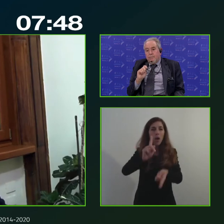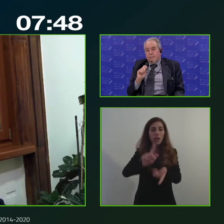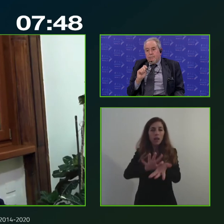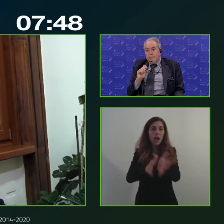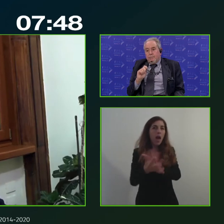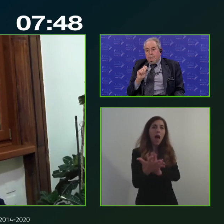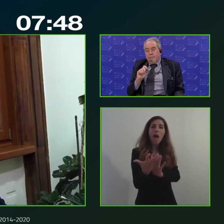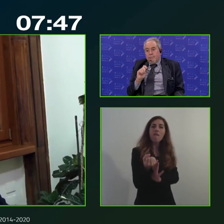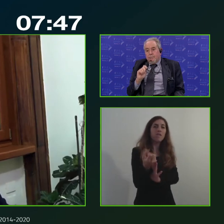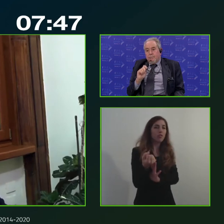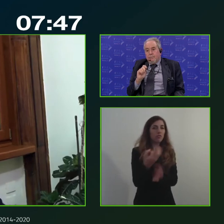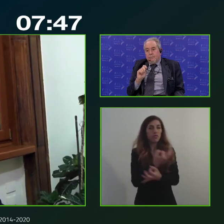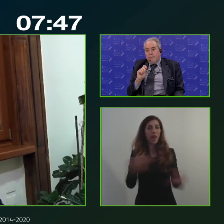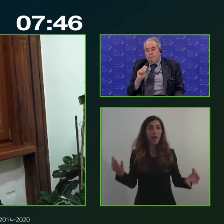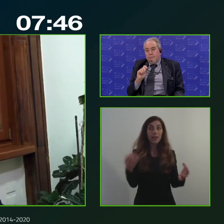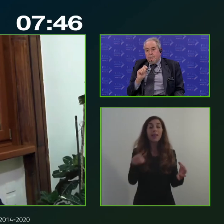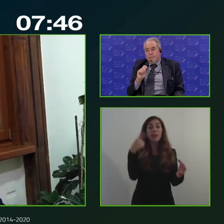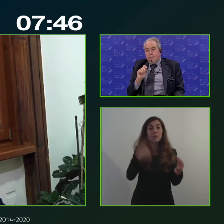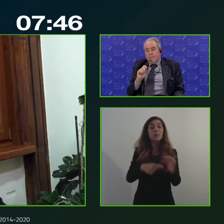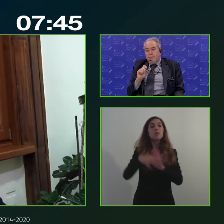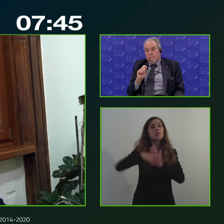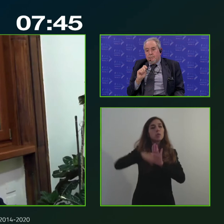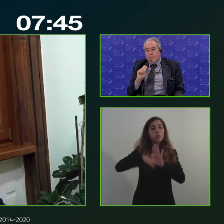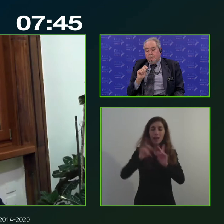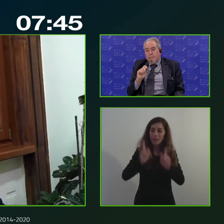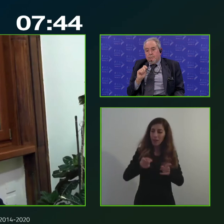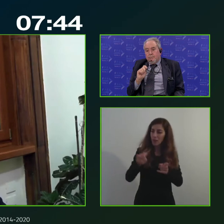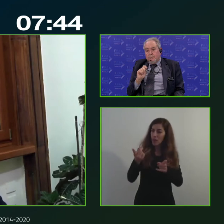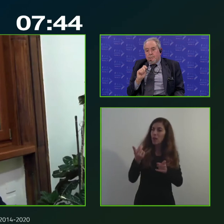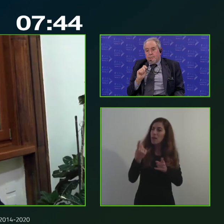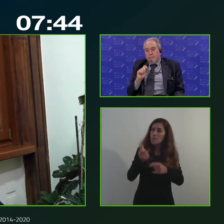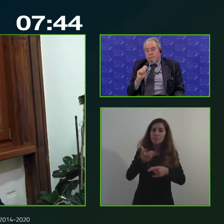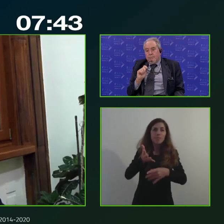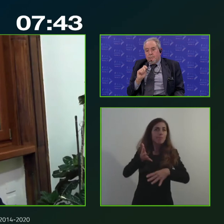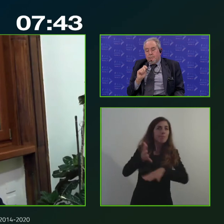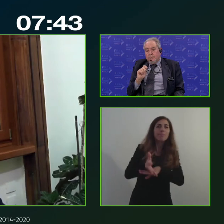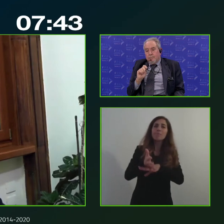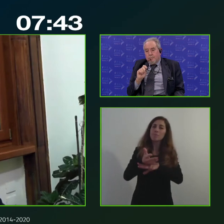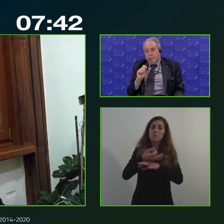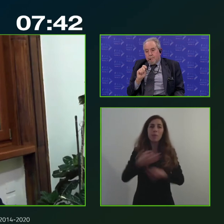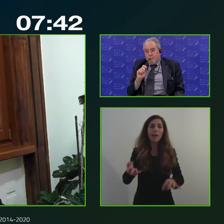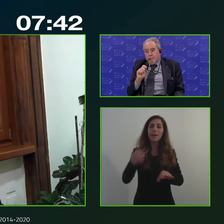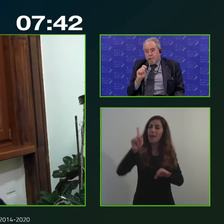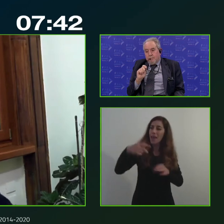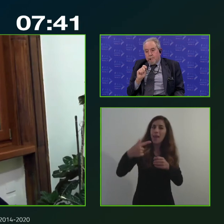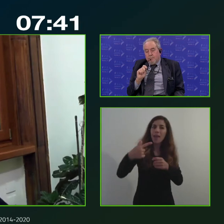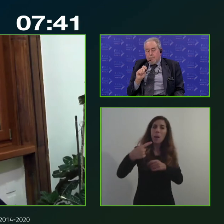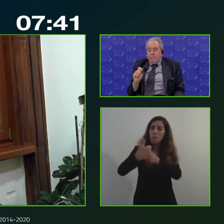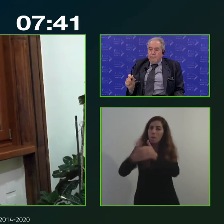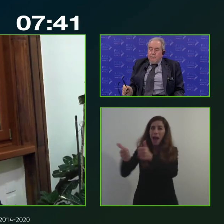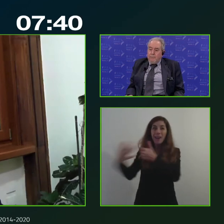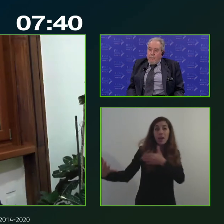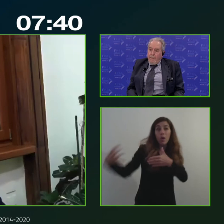soprattutto e permanente quello che è il grado diciamo di incisività e di coinvolgimento dei partner all